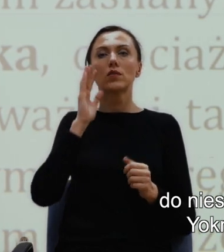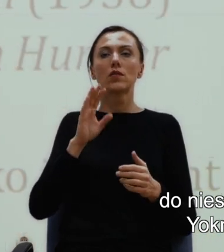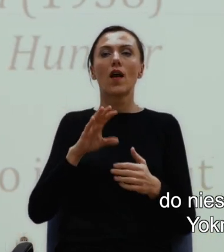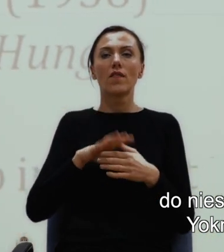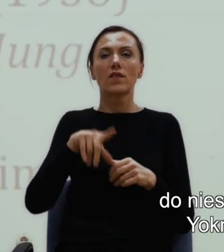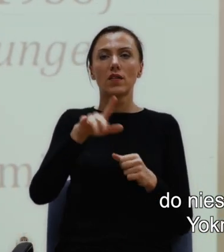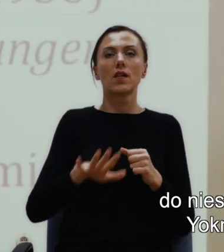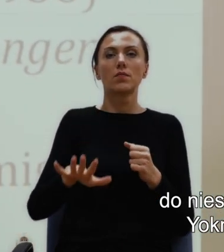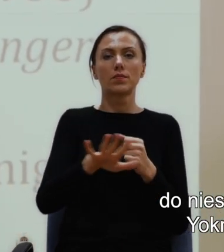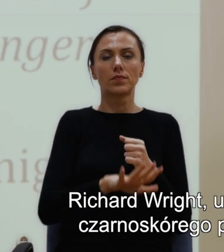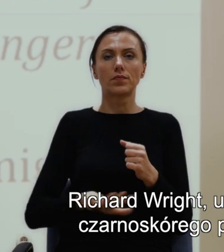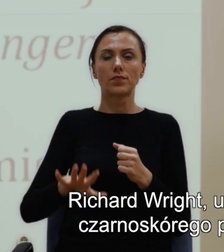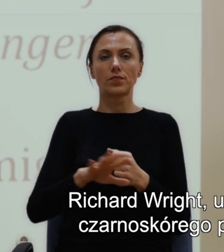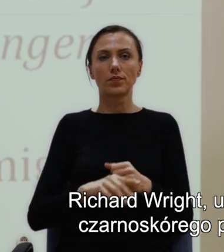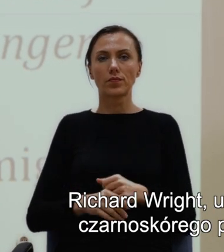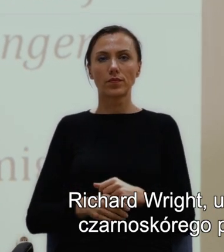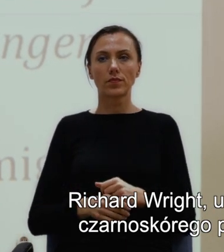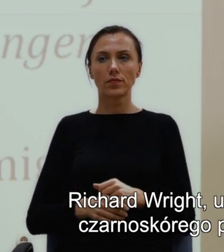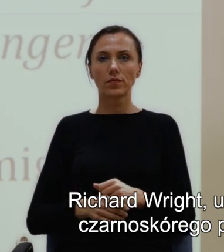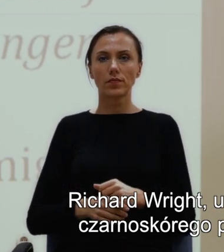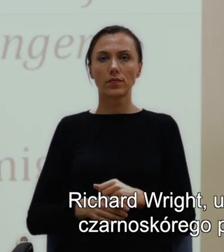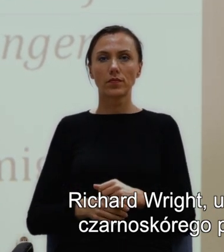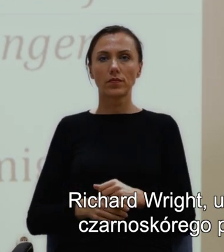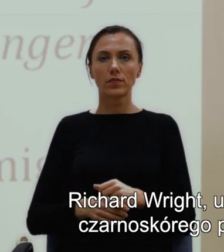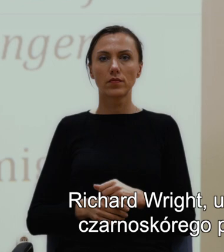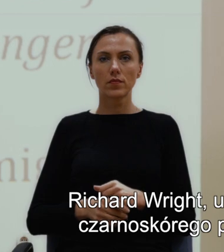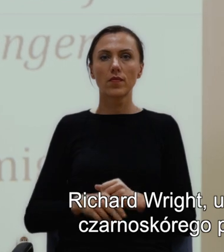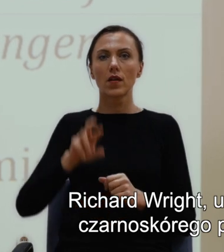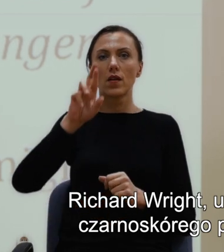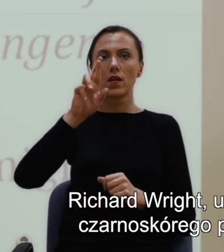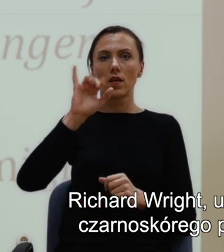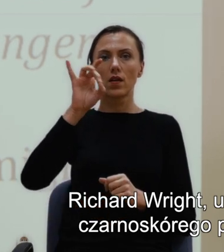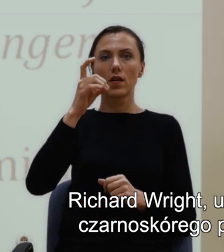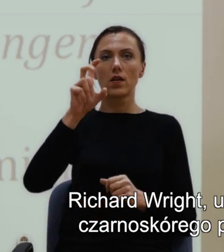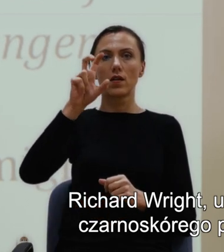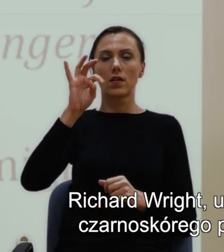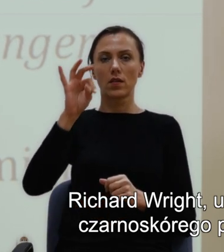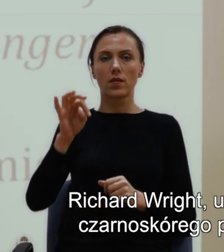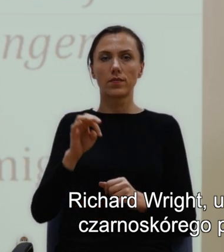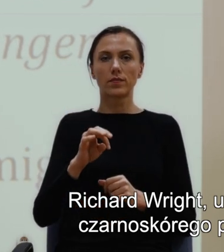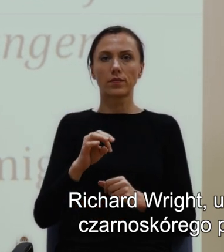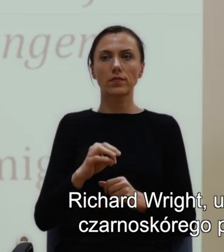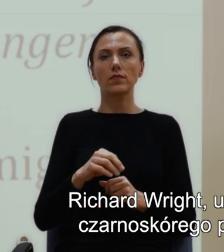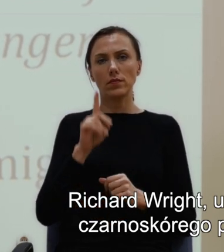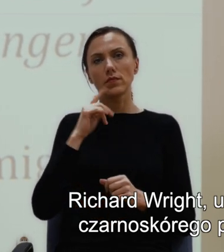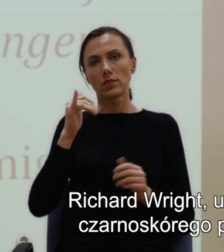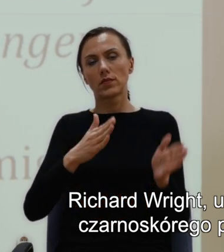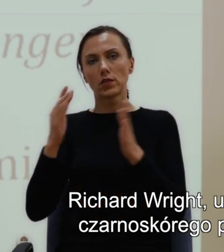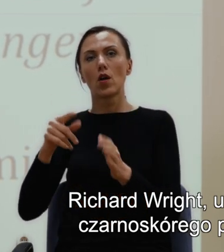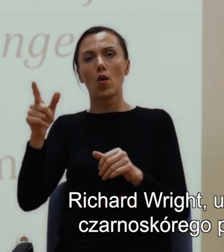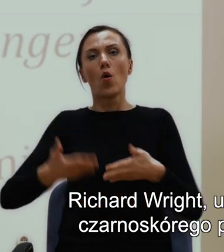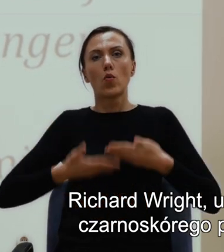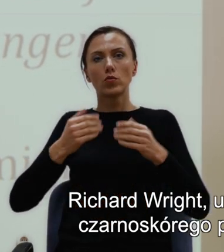Faulknera. Richard Wright urodzony 11 lat po Faulknerze